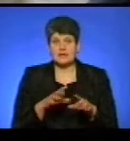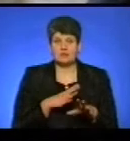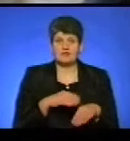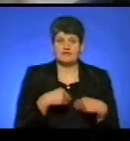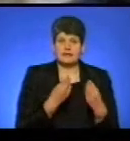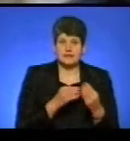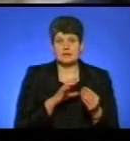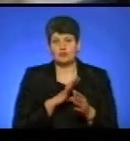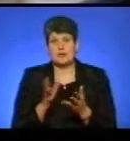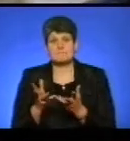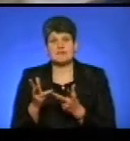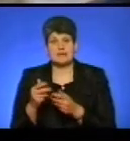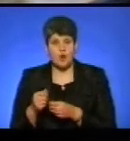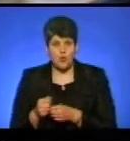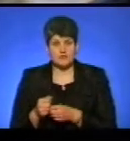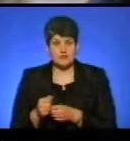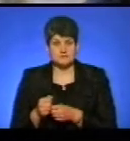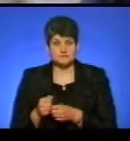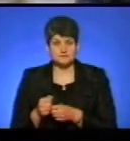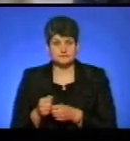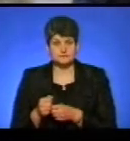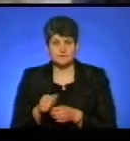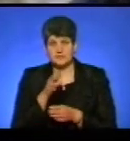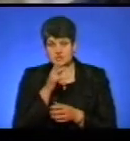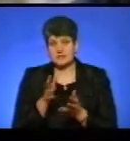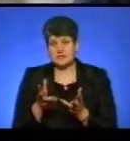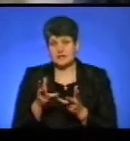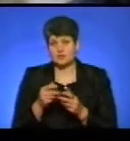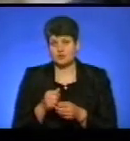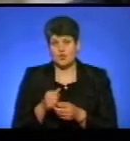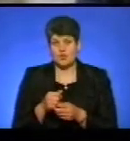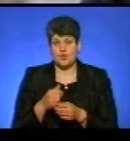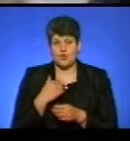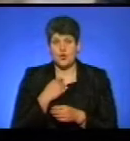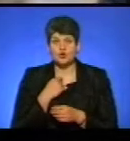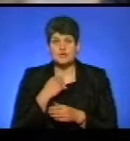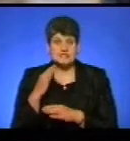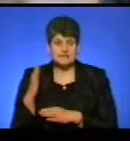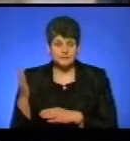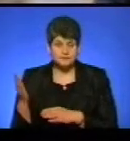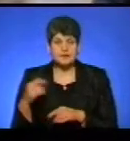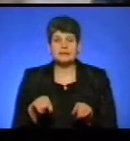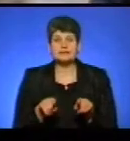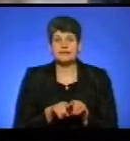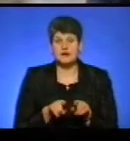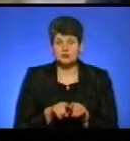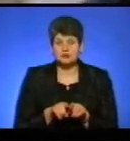підраховані під час підрахунку відповідно голосів. Так само фіксувалися